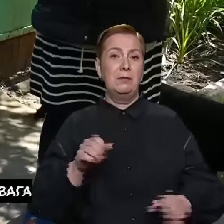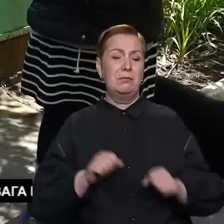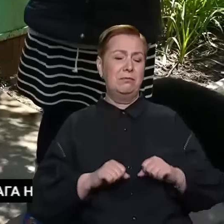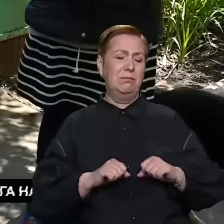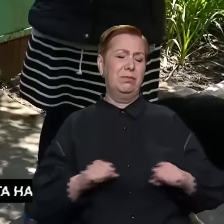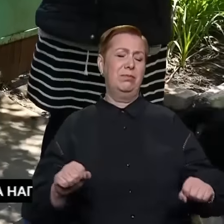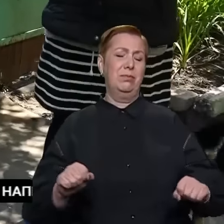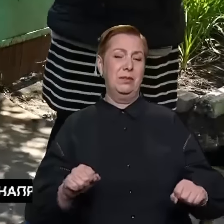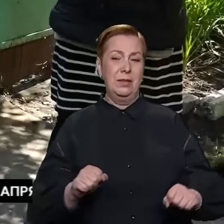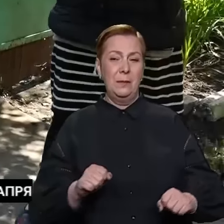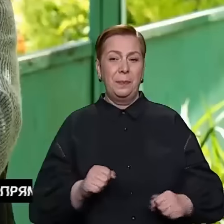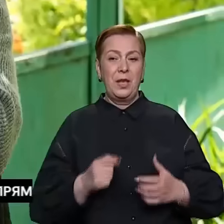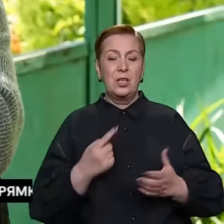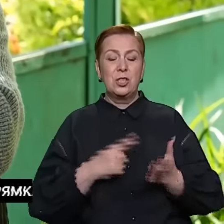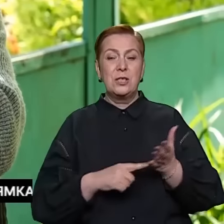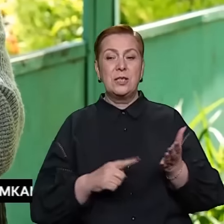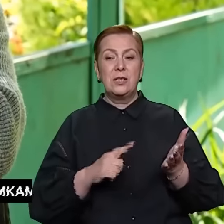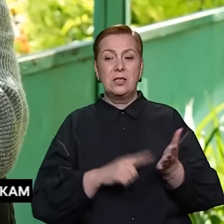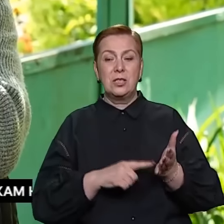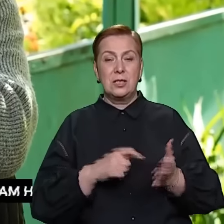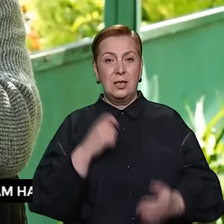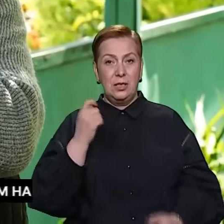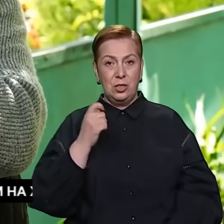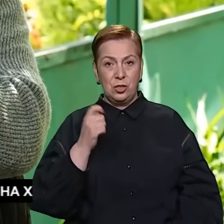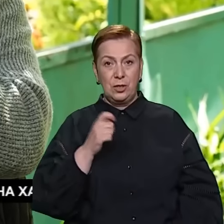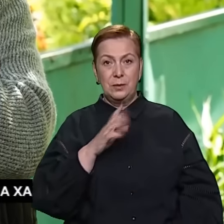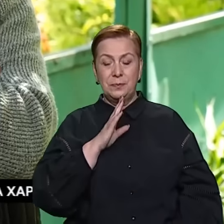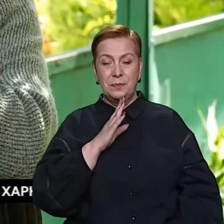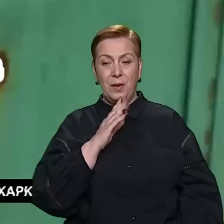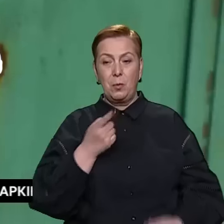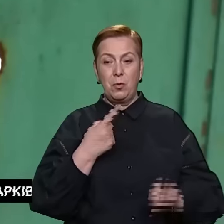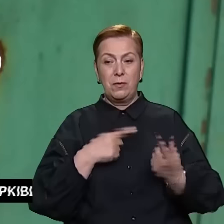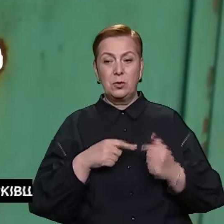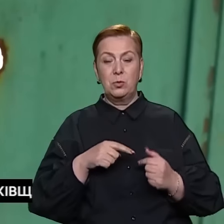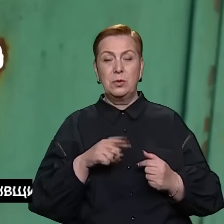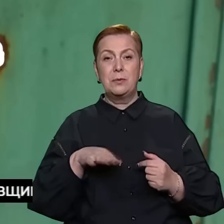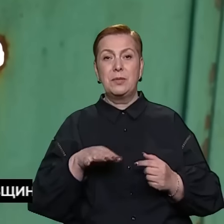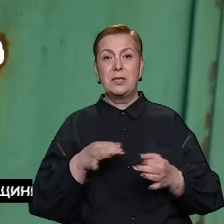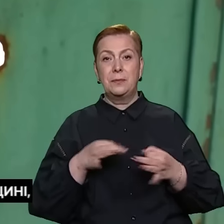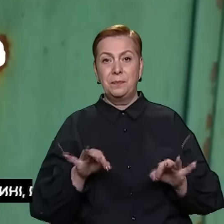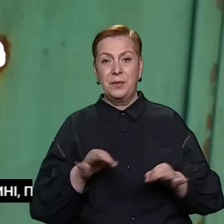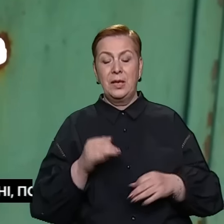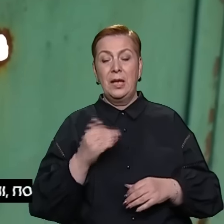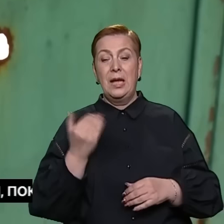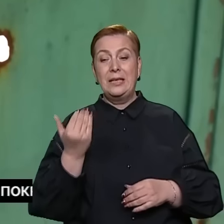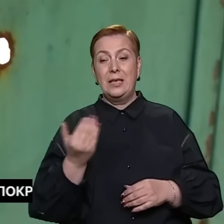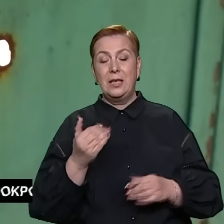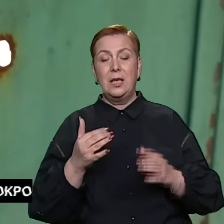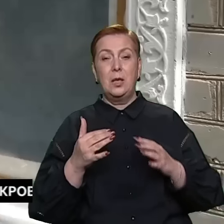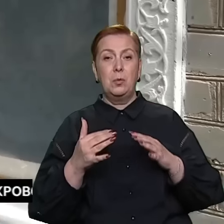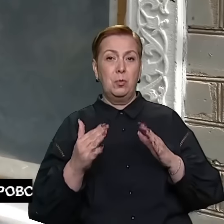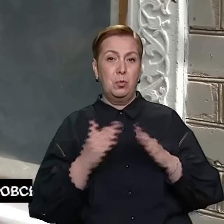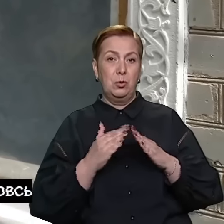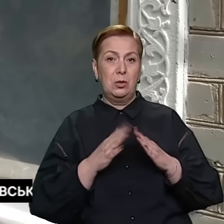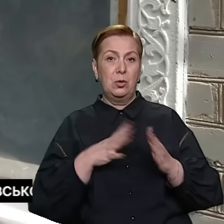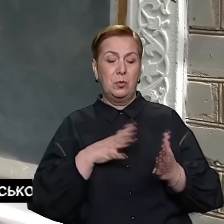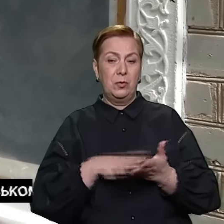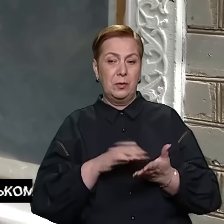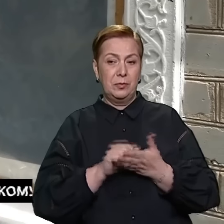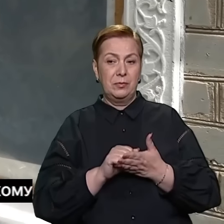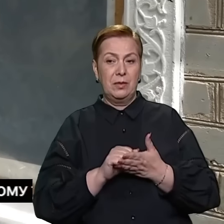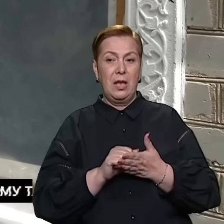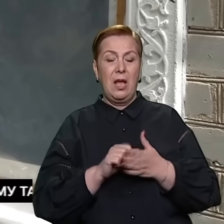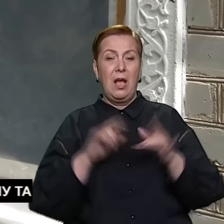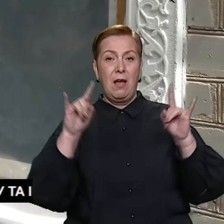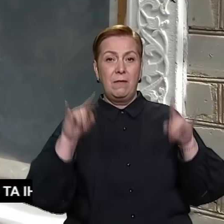Олександра. 66-річна Тетяна повернулася після деокупації. Її будинок теж був пошкоджений обстрілами. Вікна закрили